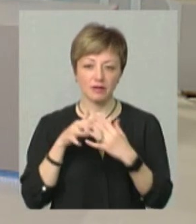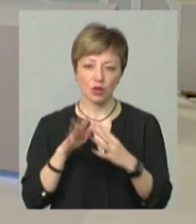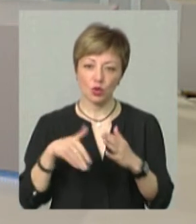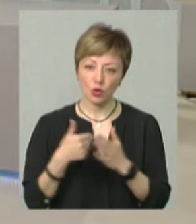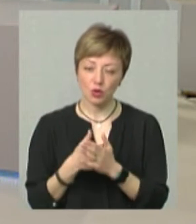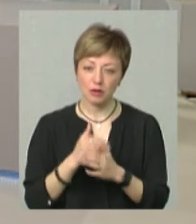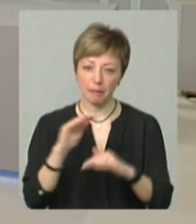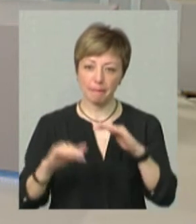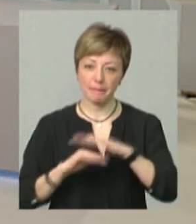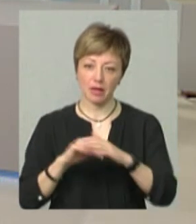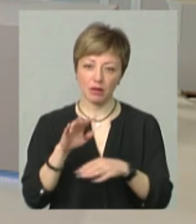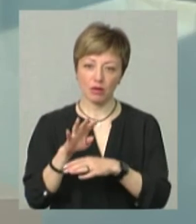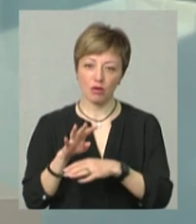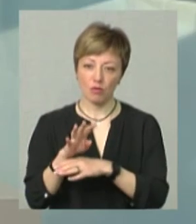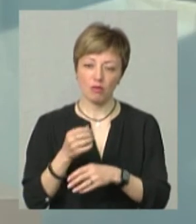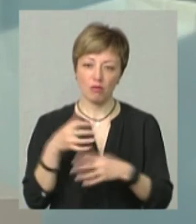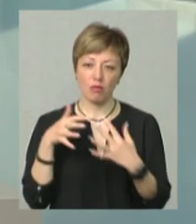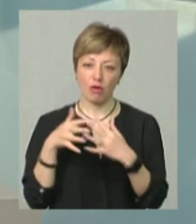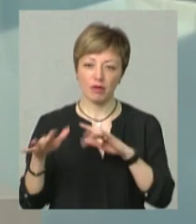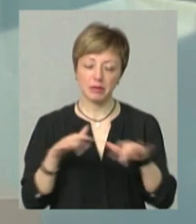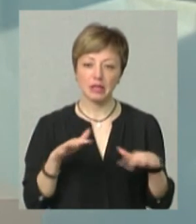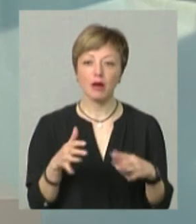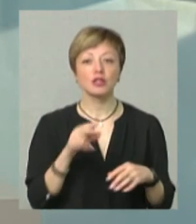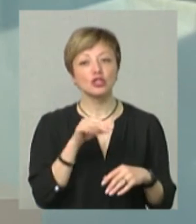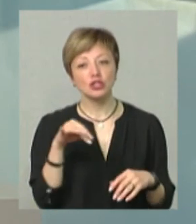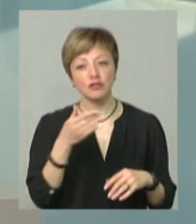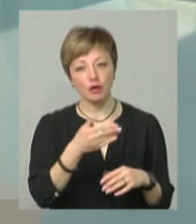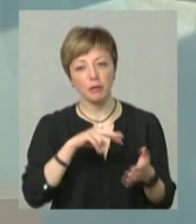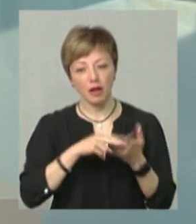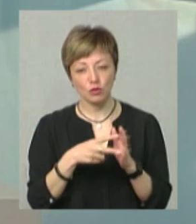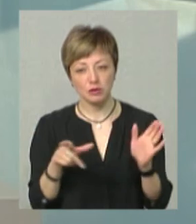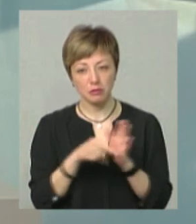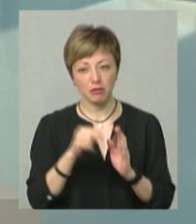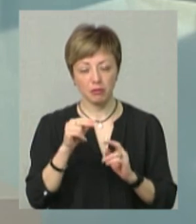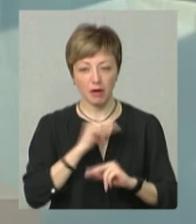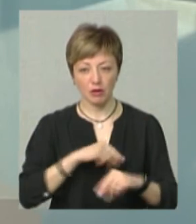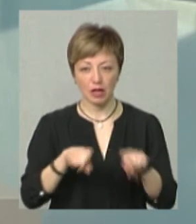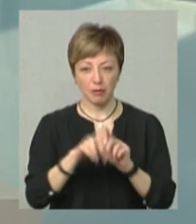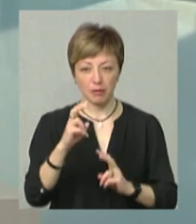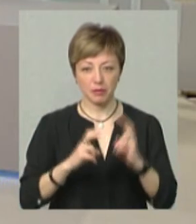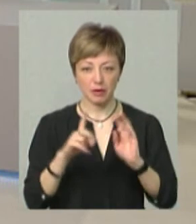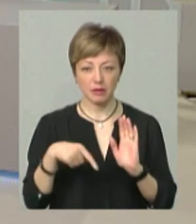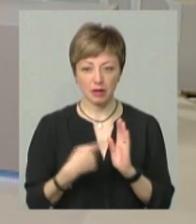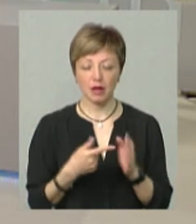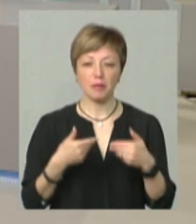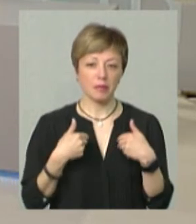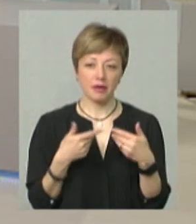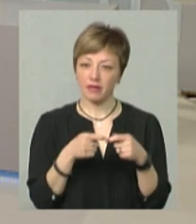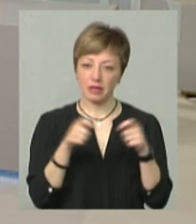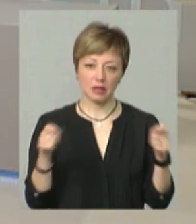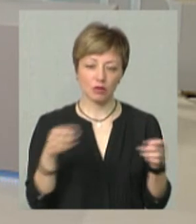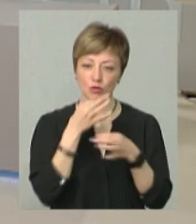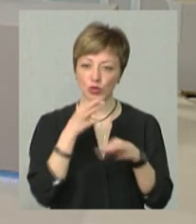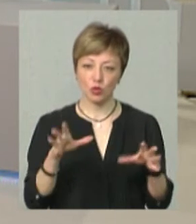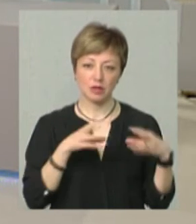досі знаходяться під бойовими діями. То чи плануєте співпрацю з такими підприємствами? Ми відкриті до будь